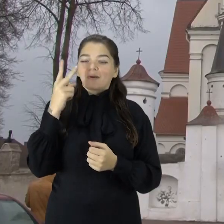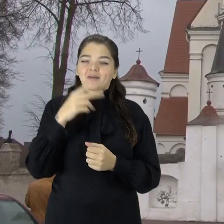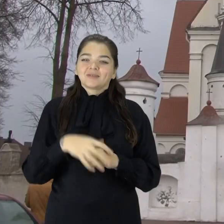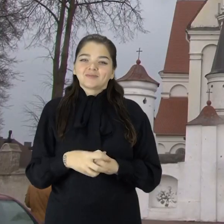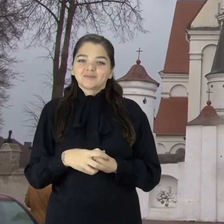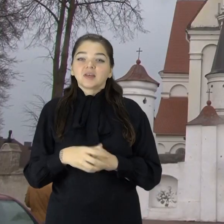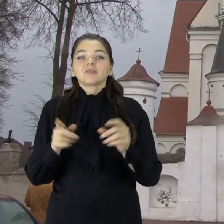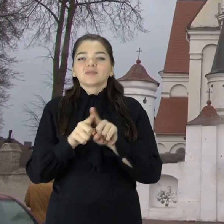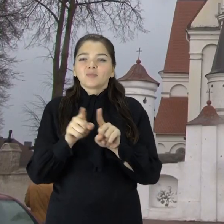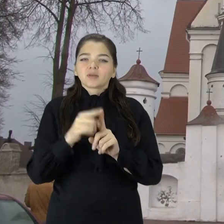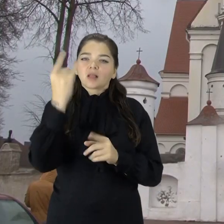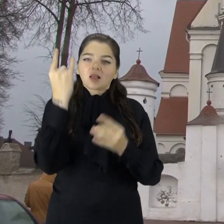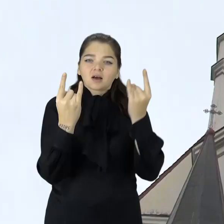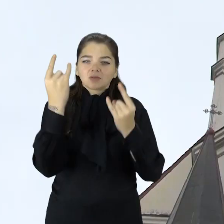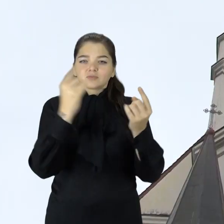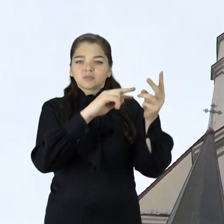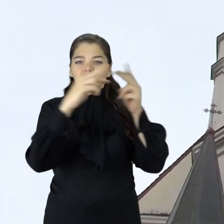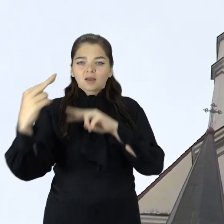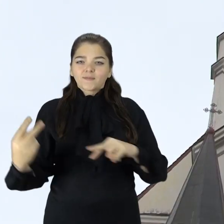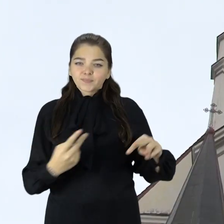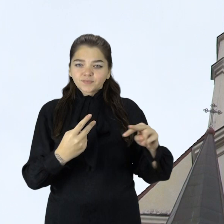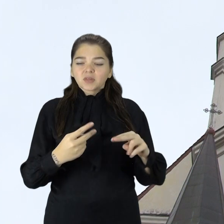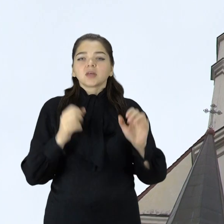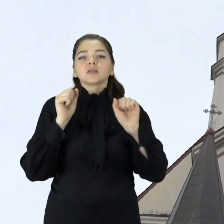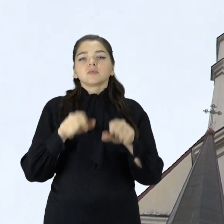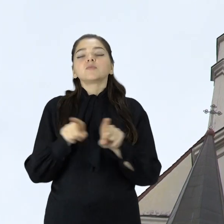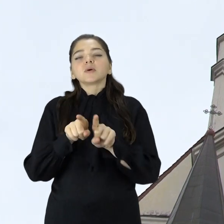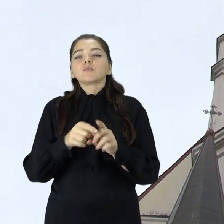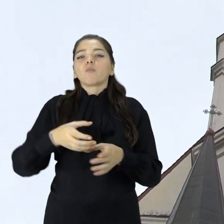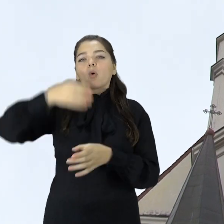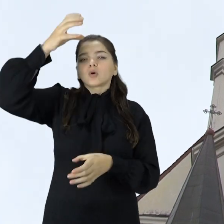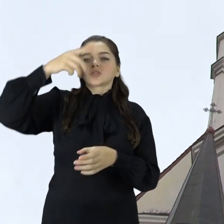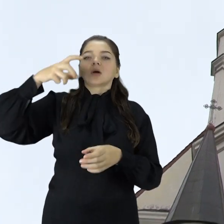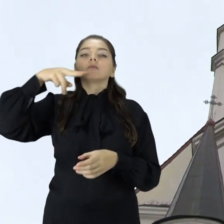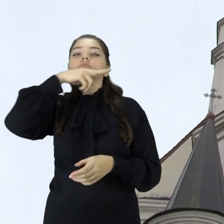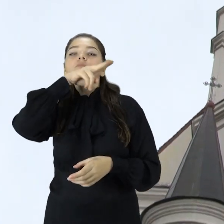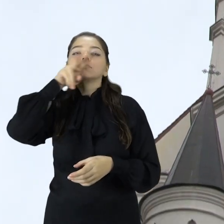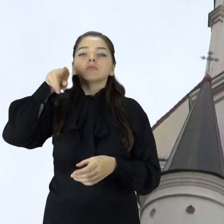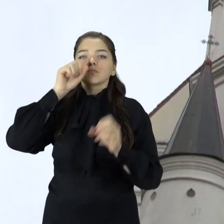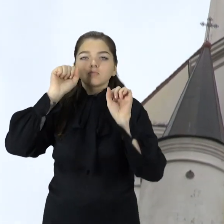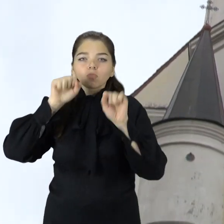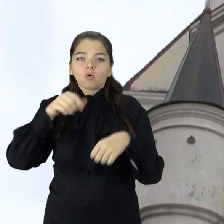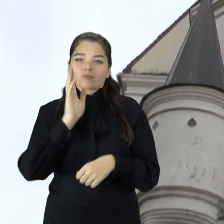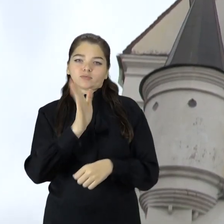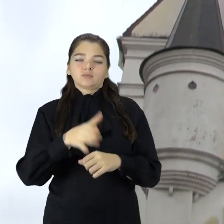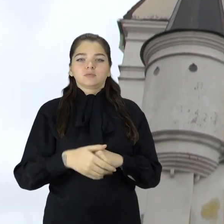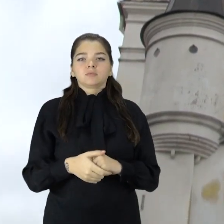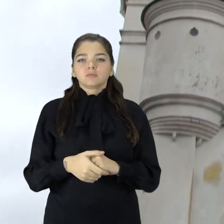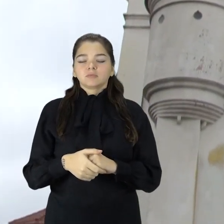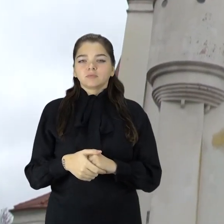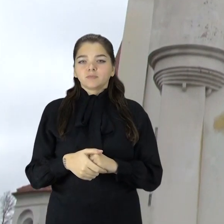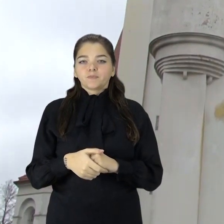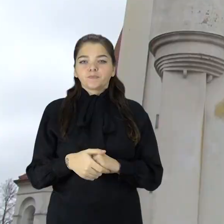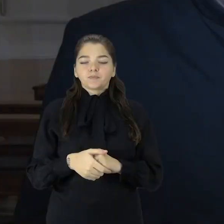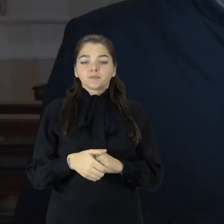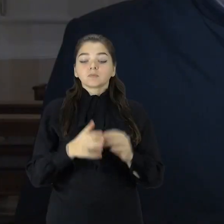Taip pat bus keičiami langai, bokštė įrenkta apžvalgos aikštelė, bei dar keletas į spūdingų ir turistams patruklių pokyčių. Ilės